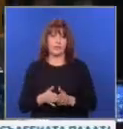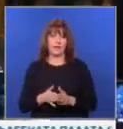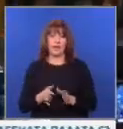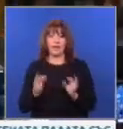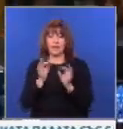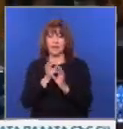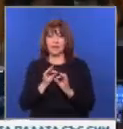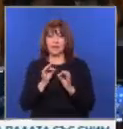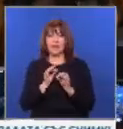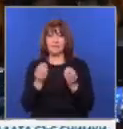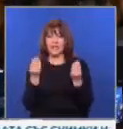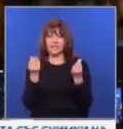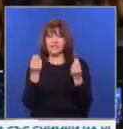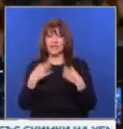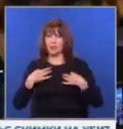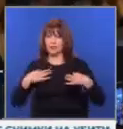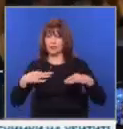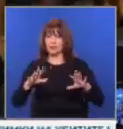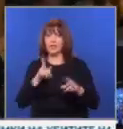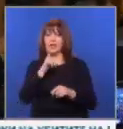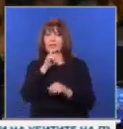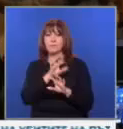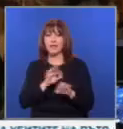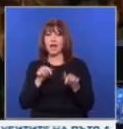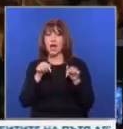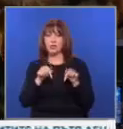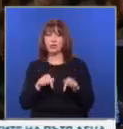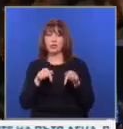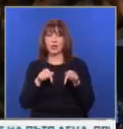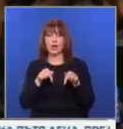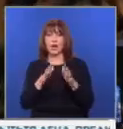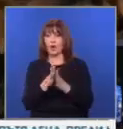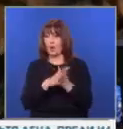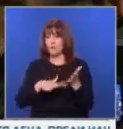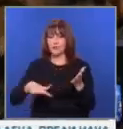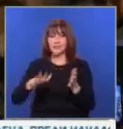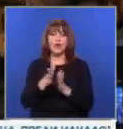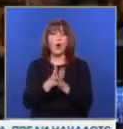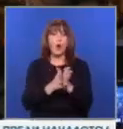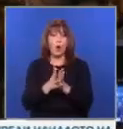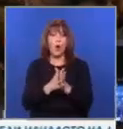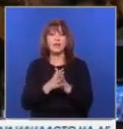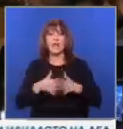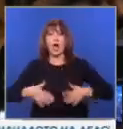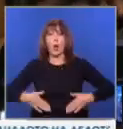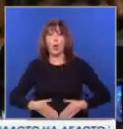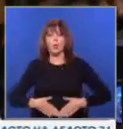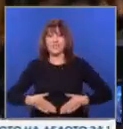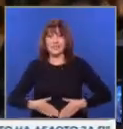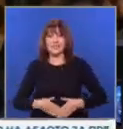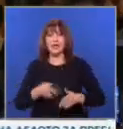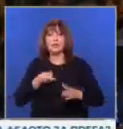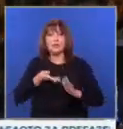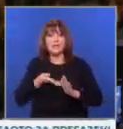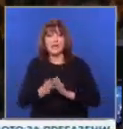Няма нищо по-ценно от свободата и мира. И тук днес е обществото. Хората, грузинците, които са